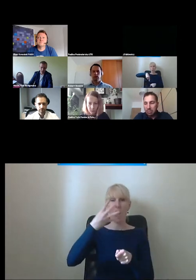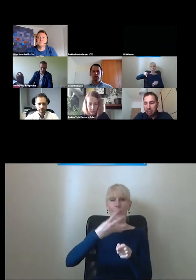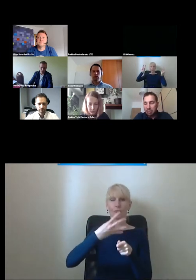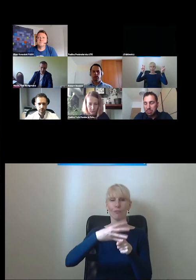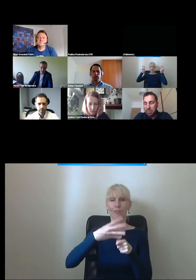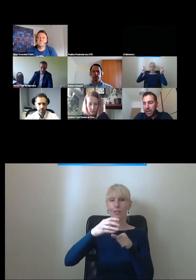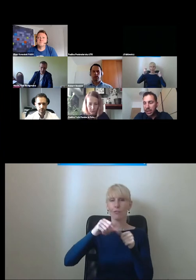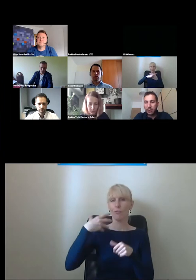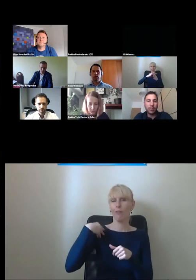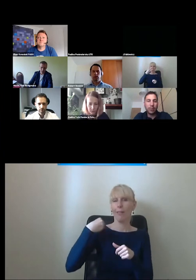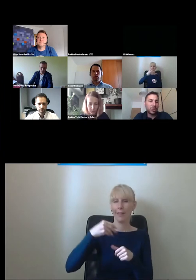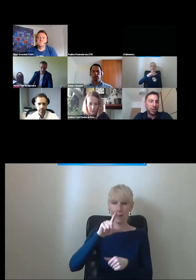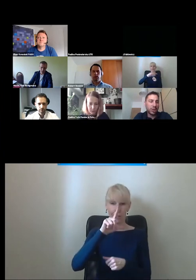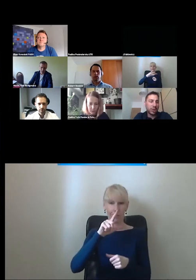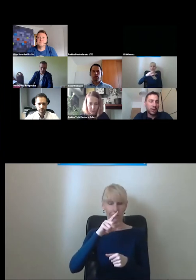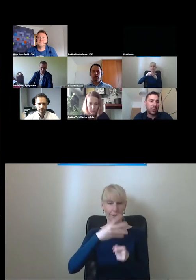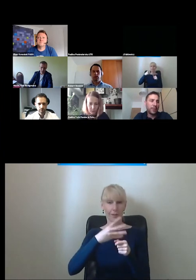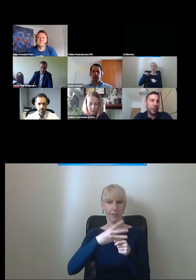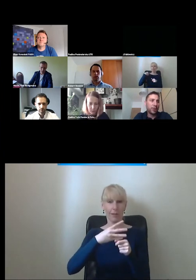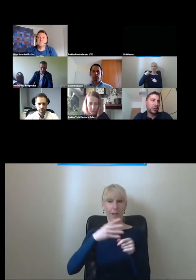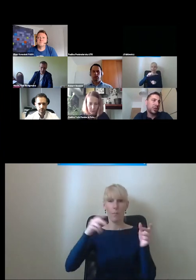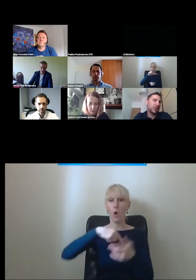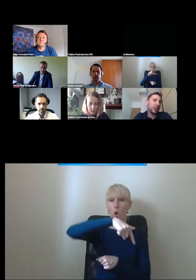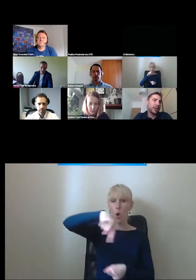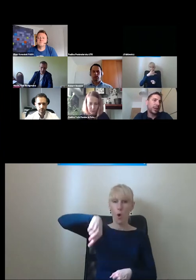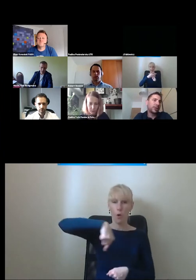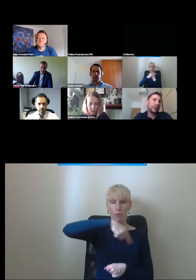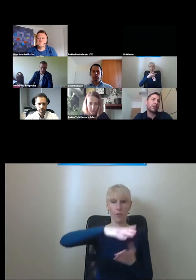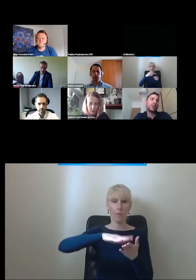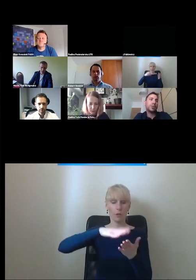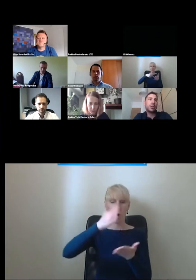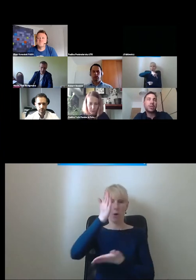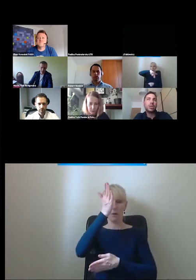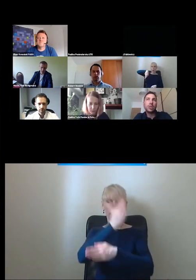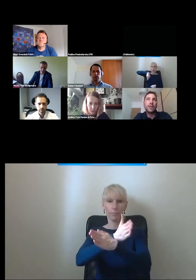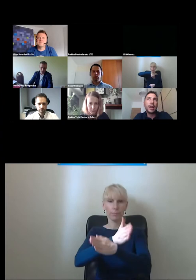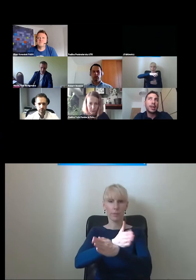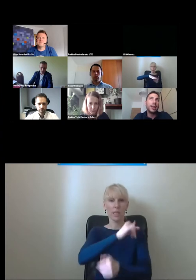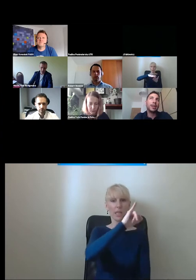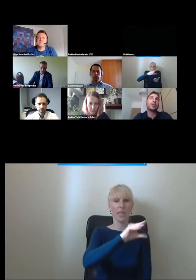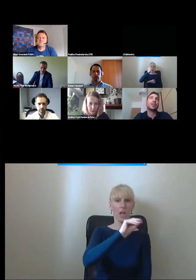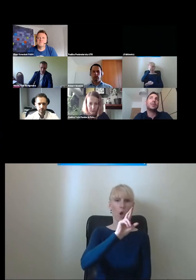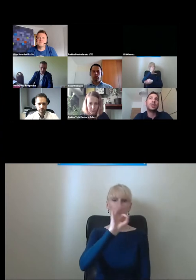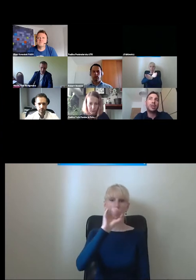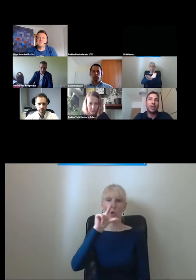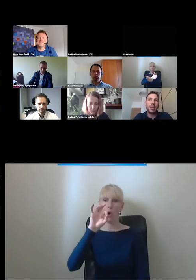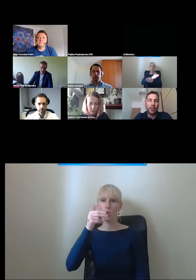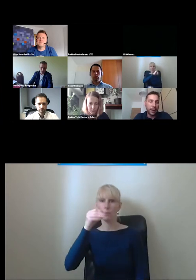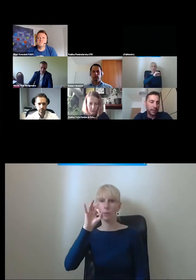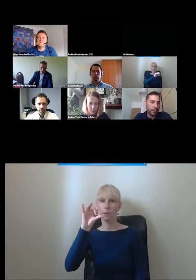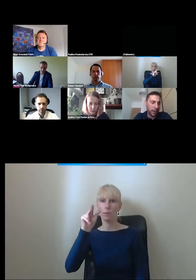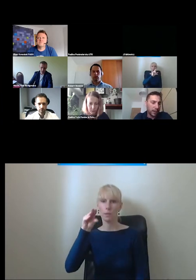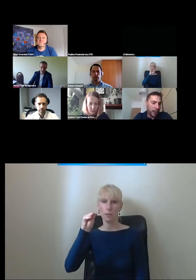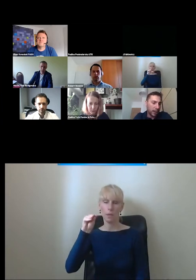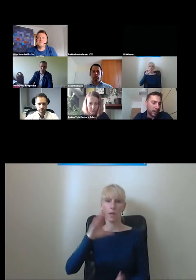jeszcze kilka lat temu zakładano, że to mówimy Rondo Czterdziestolatka, to jest to słynne skrzyżowanie Alei Jerozolimskich i